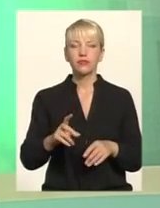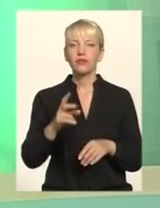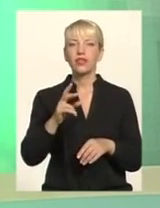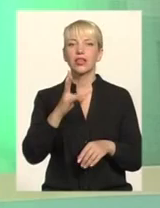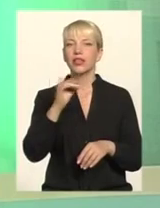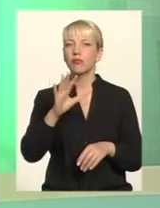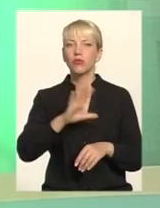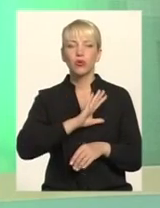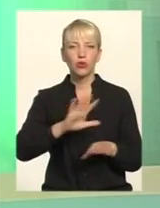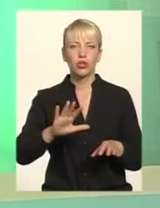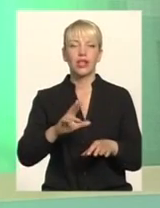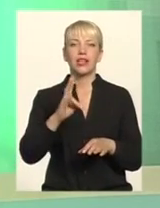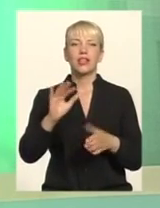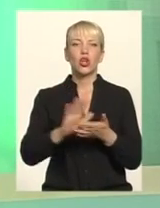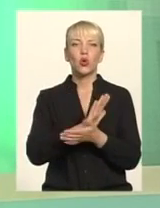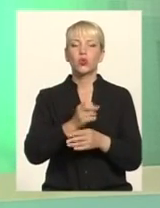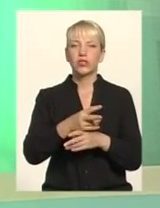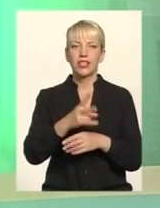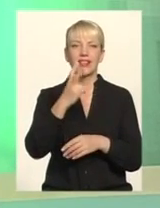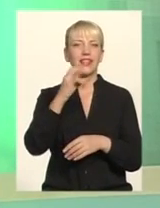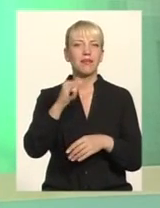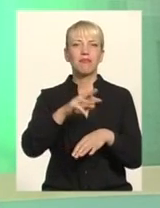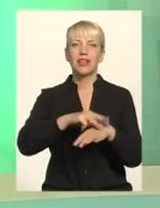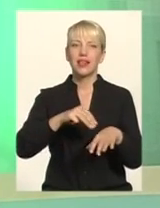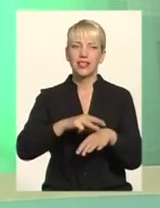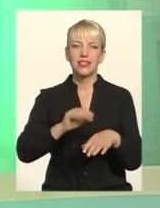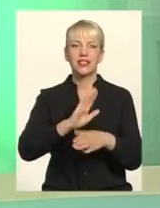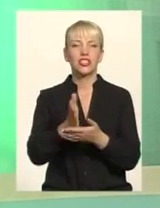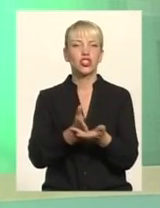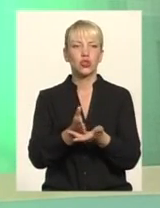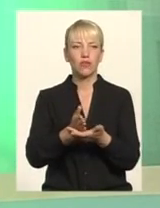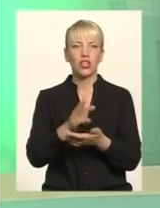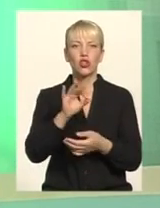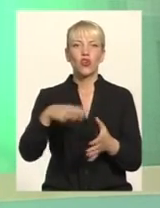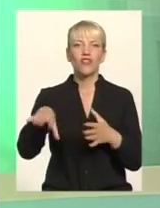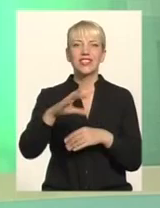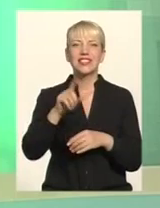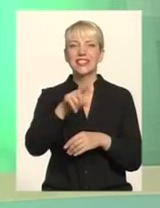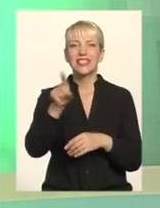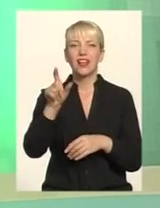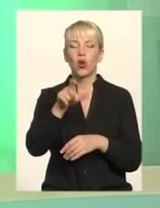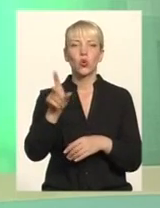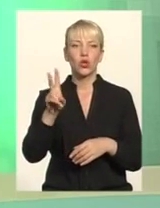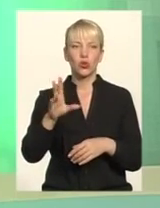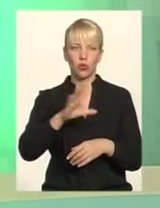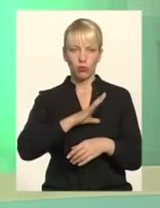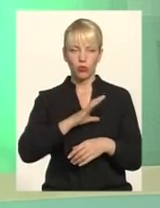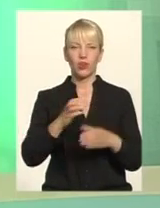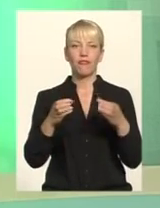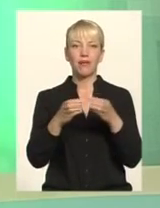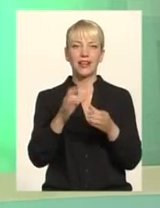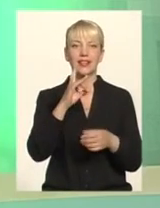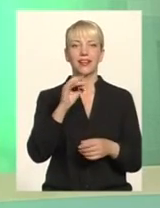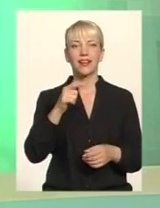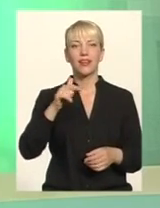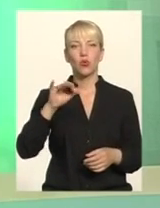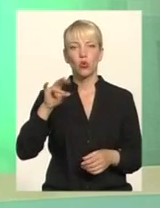люстрація ні в міліції, ні в чиновників То ті всі люди, які були в партії регіонів,